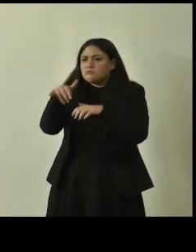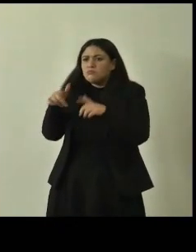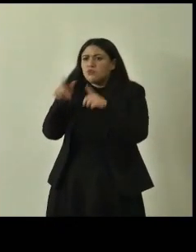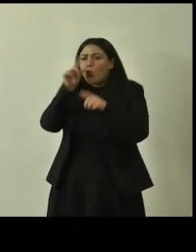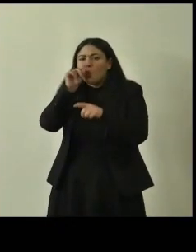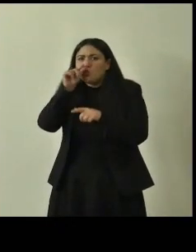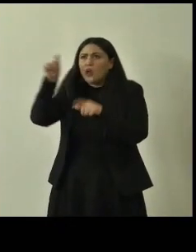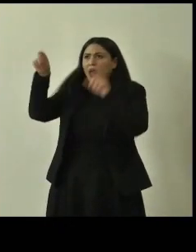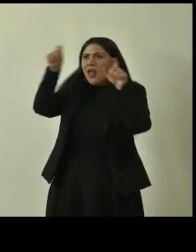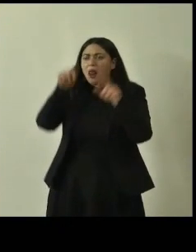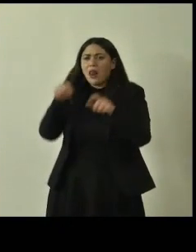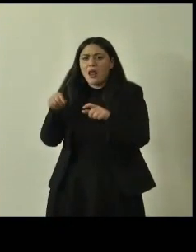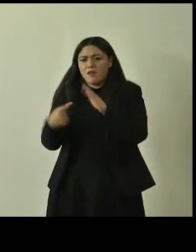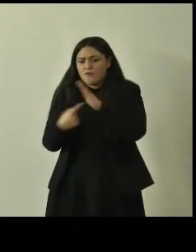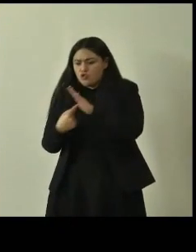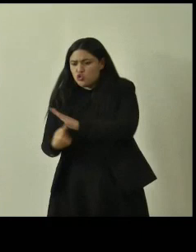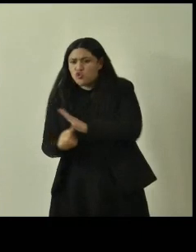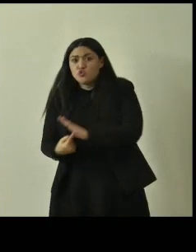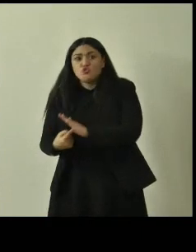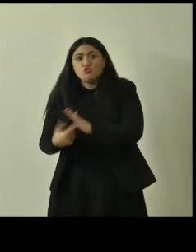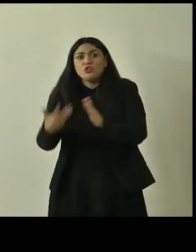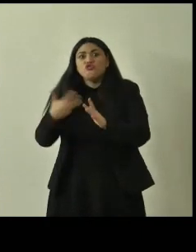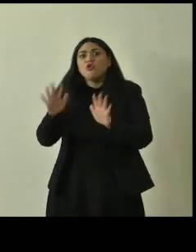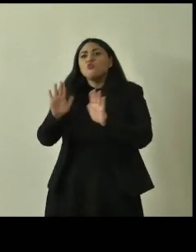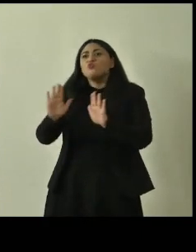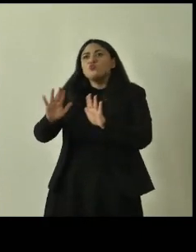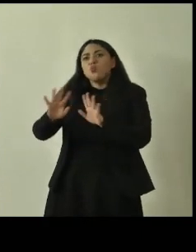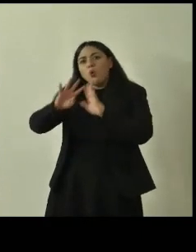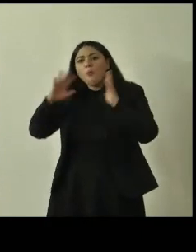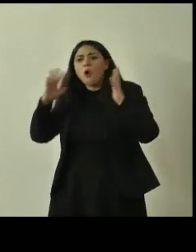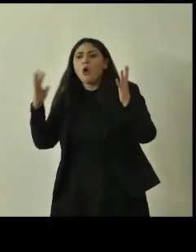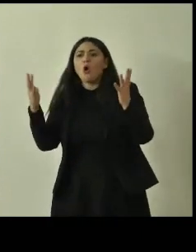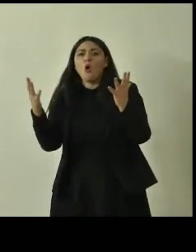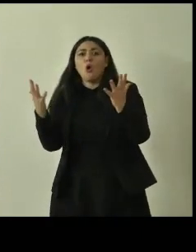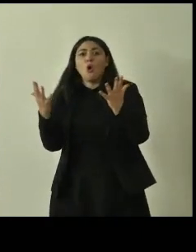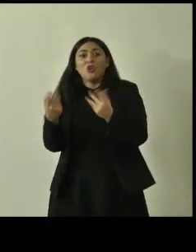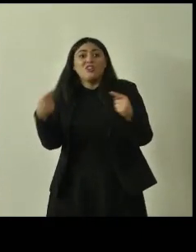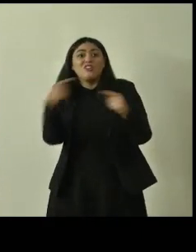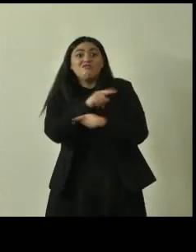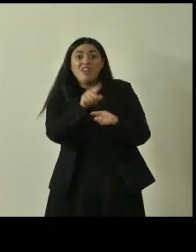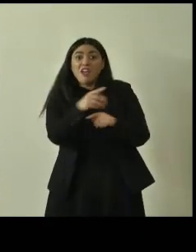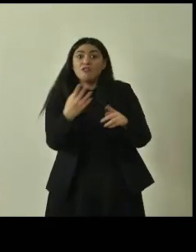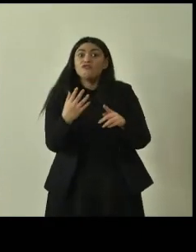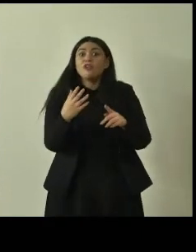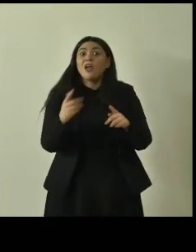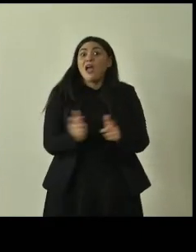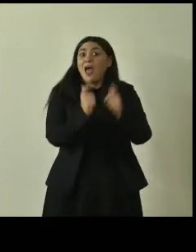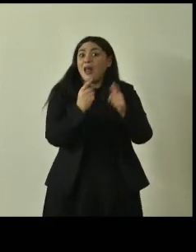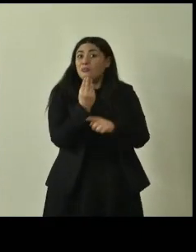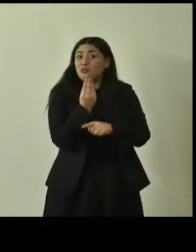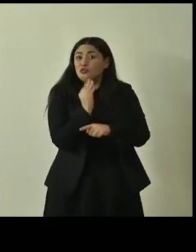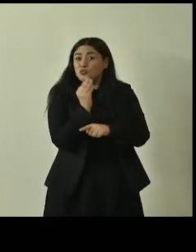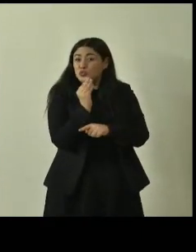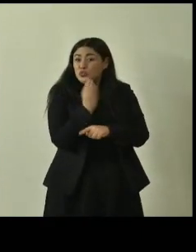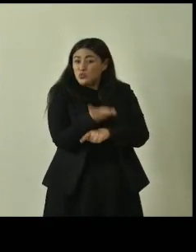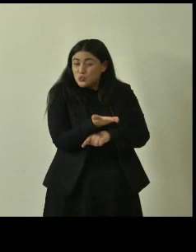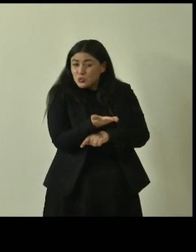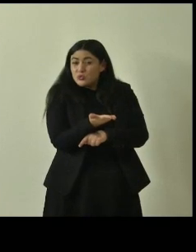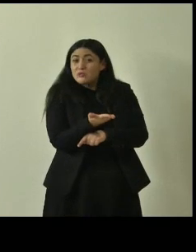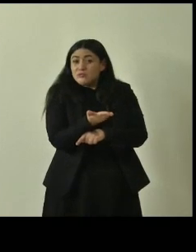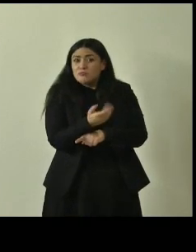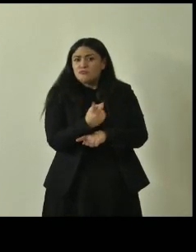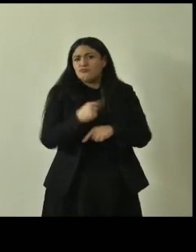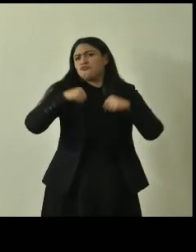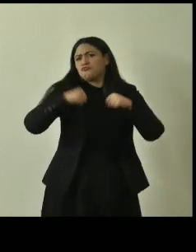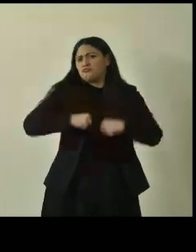uccelli funghi eccetera c'è un ecosistema in questi alberi che negli alberi giovani diciamo in